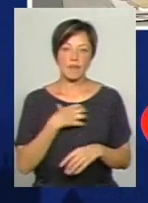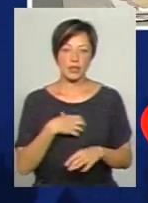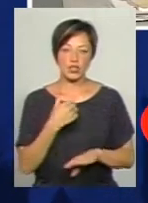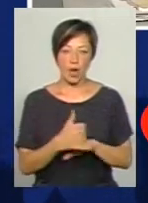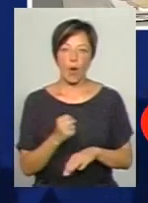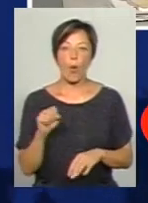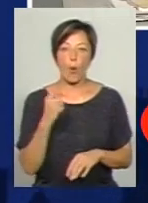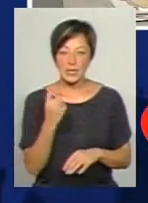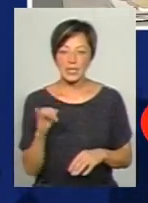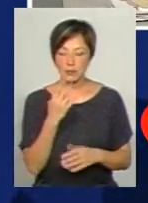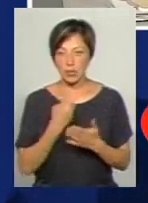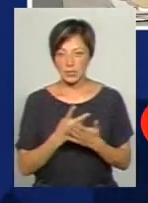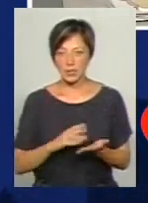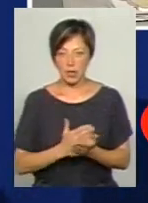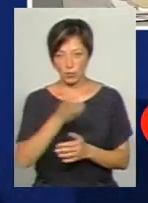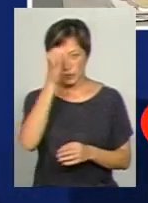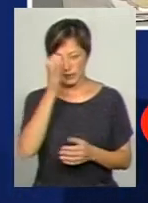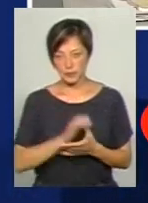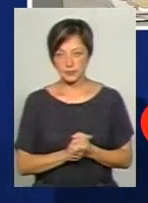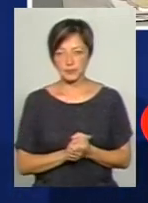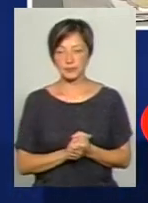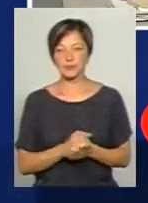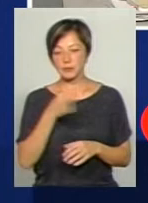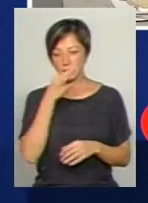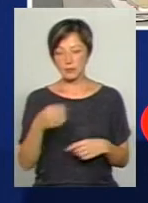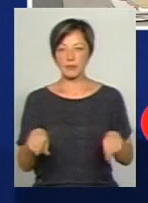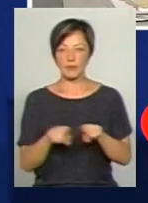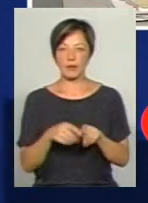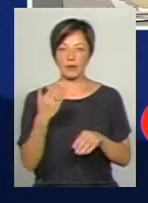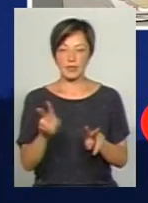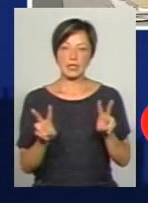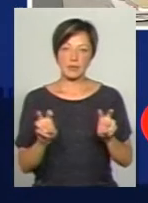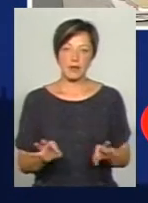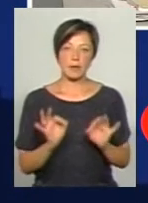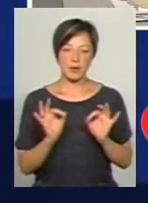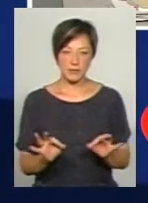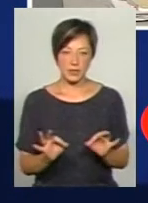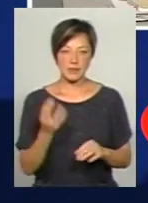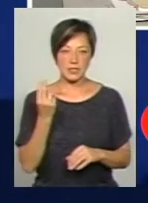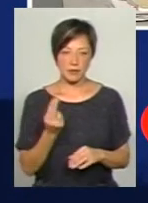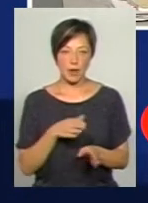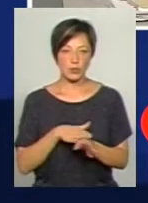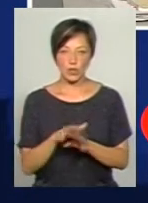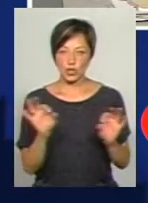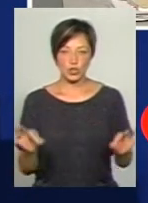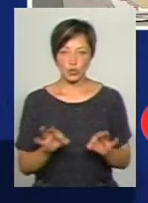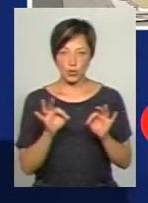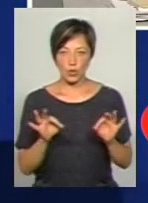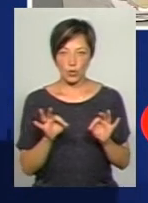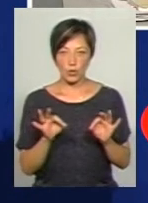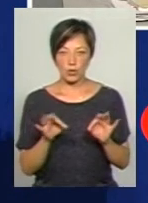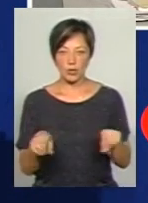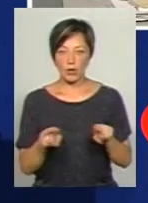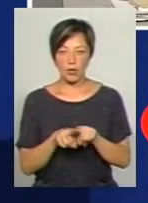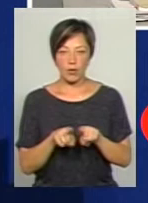Але один із показників якості освіти. Скажу так, що ви назвали правдиві цифри, ви абсолютно нічого такого,